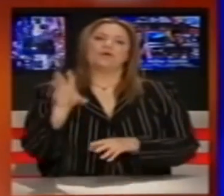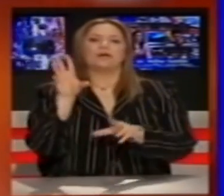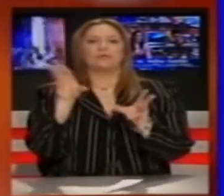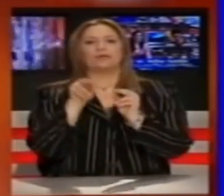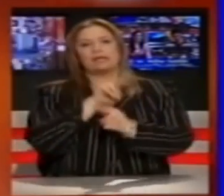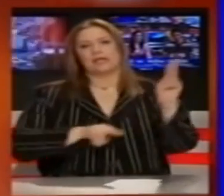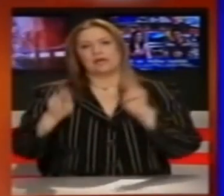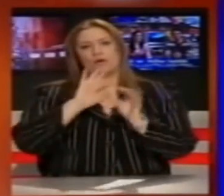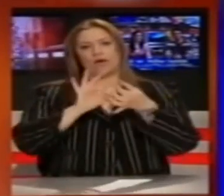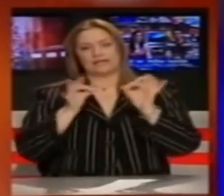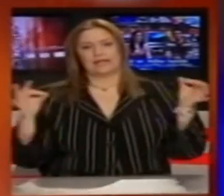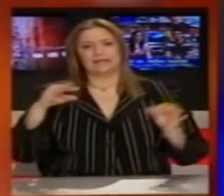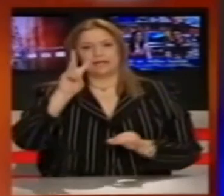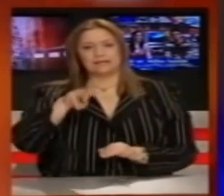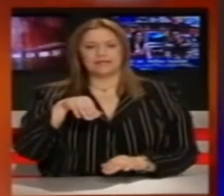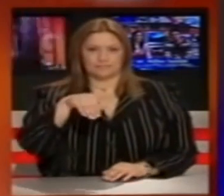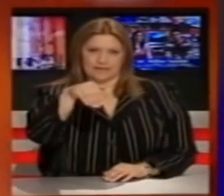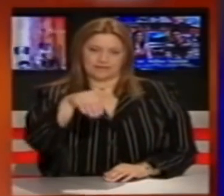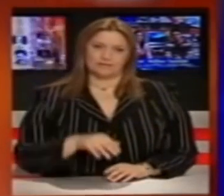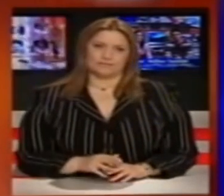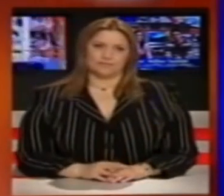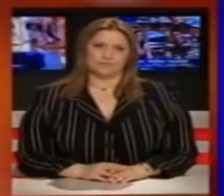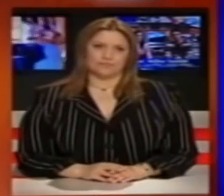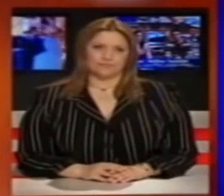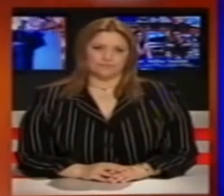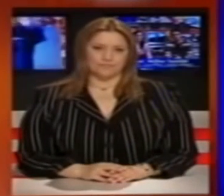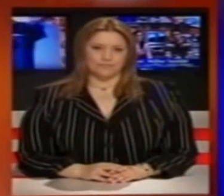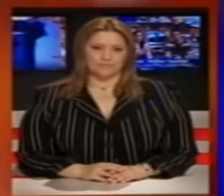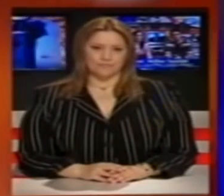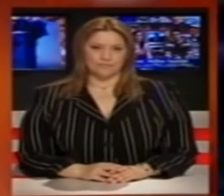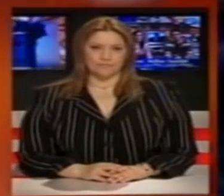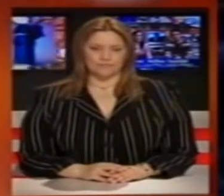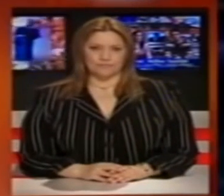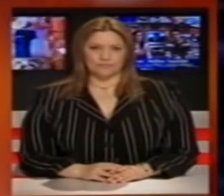ενημερωθούμε τώρα αναλυτικά για τον καιρό του ερχόμενου τριήμερα από τον μετερολόγο μας Πυρολινέα.